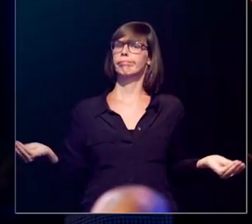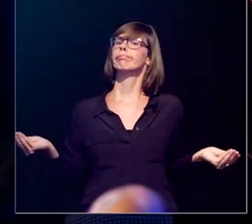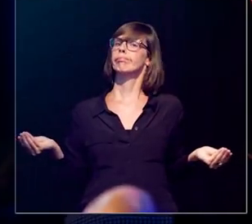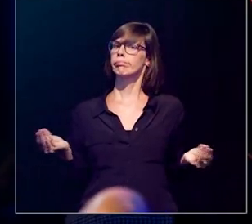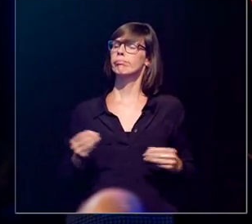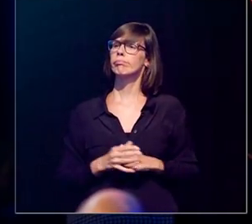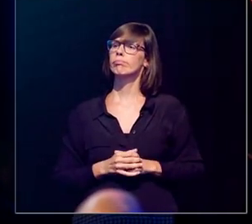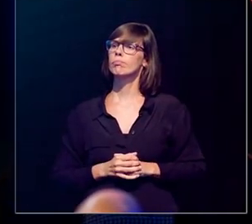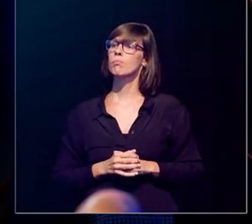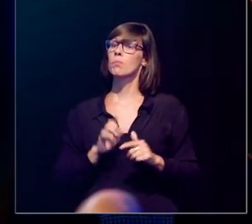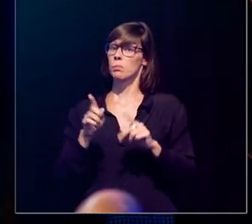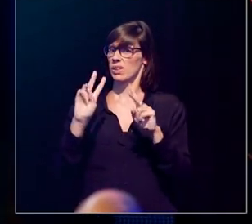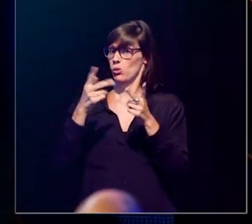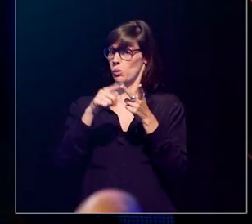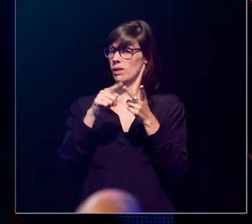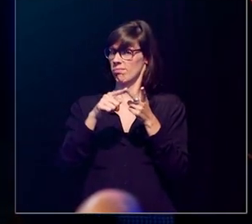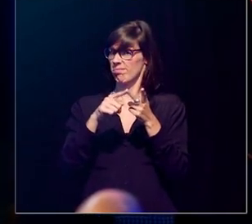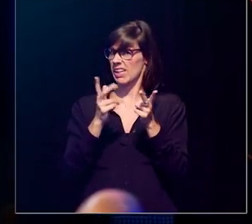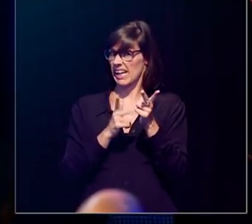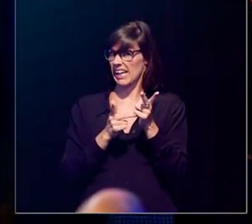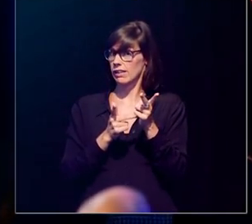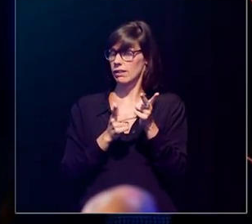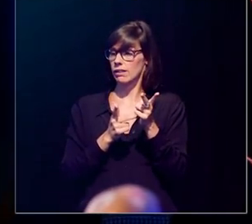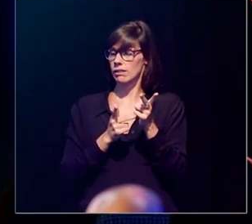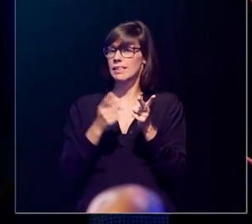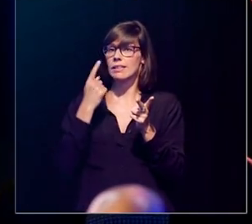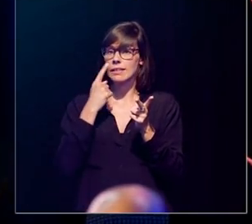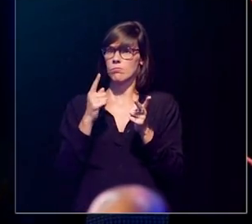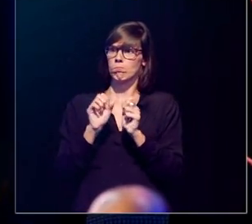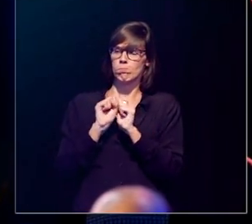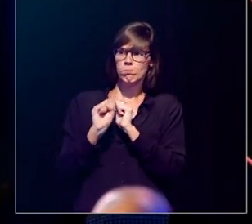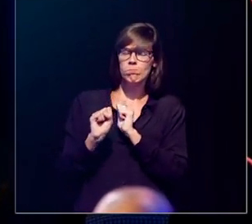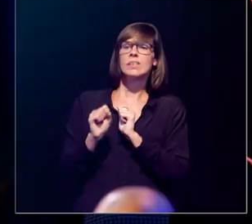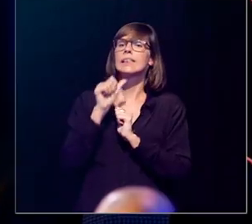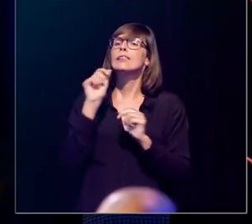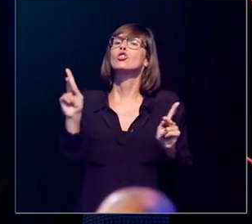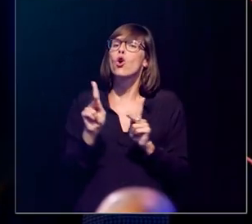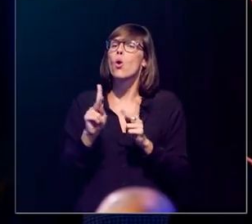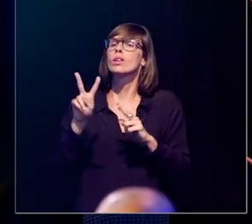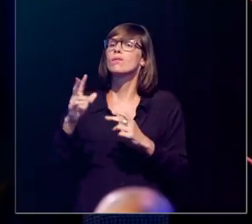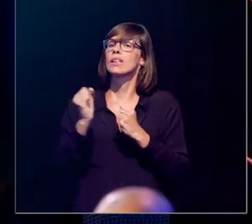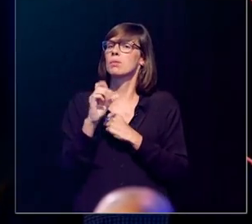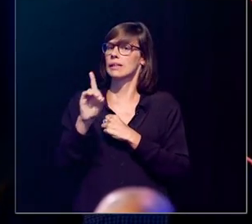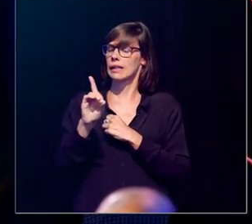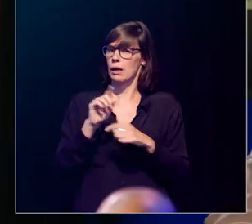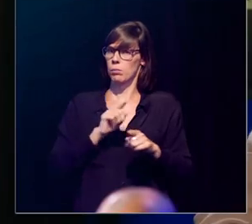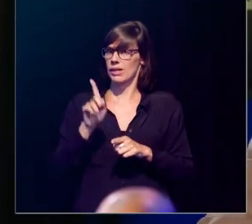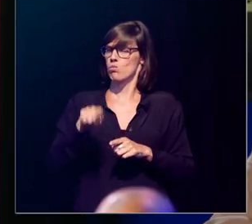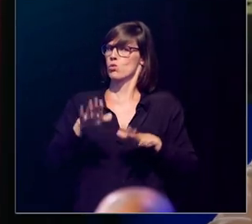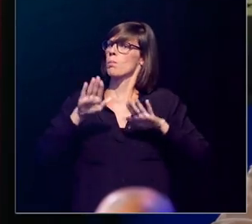Dus een tweede reden om te zorgen dat je niet een tekort krijgt aan vitamine D, is om je